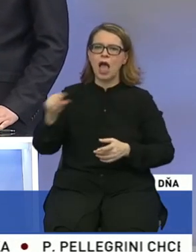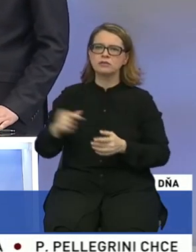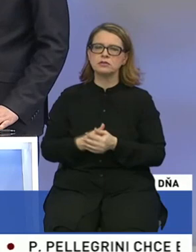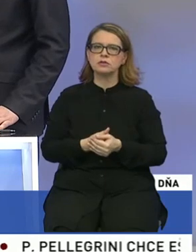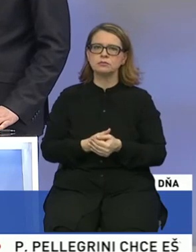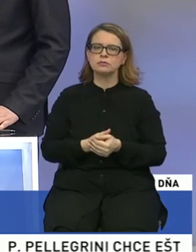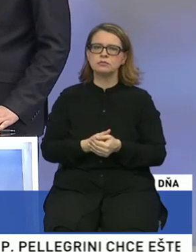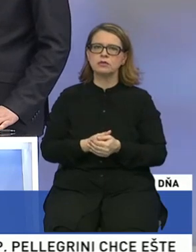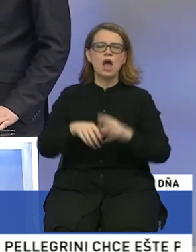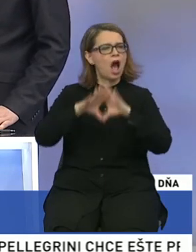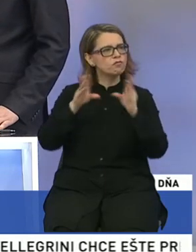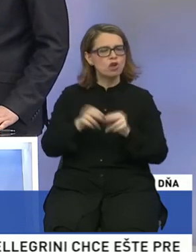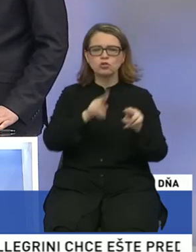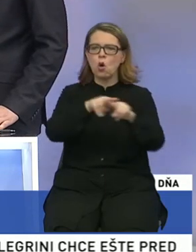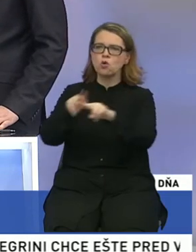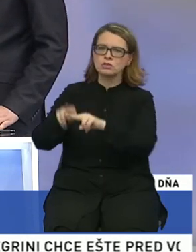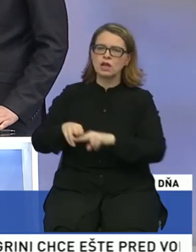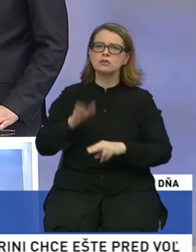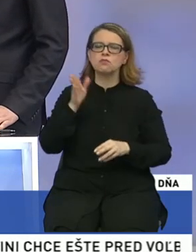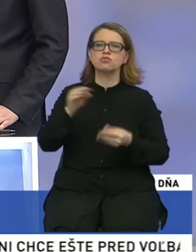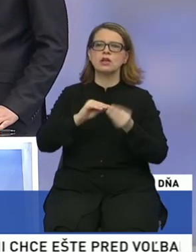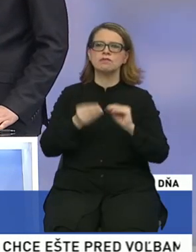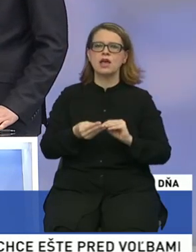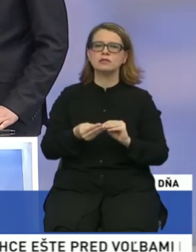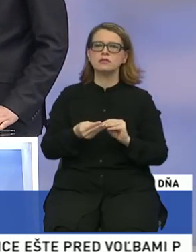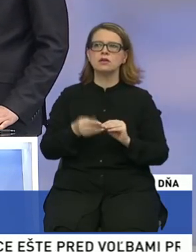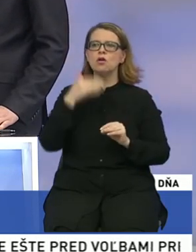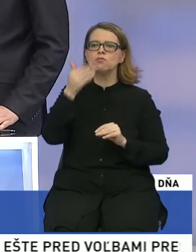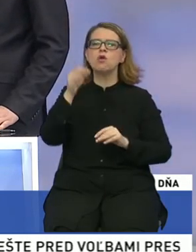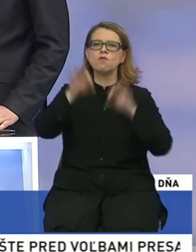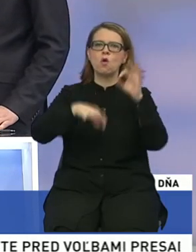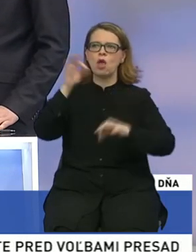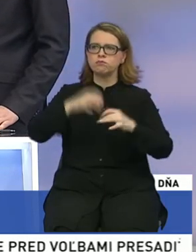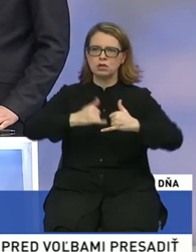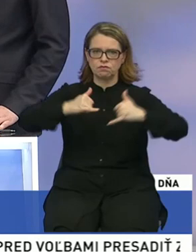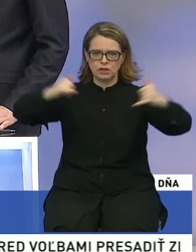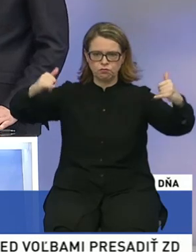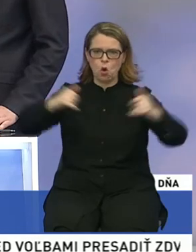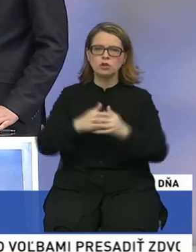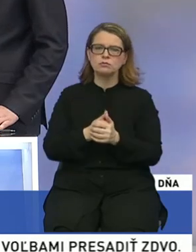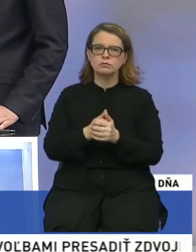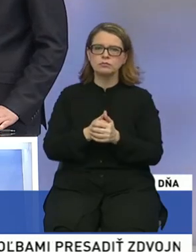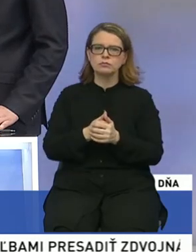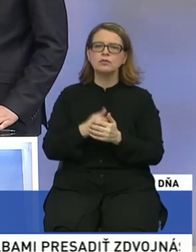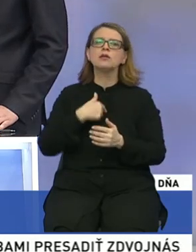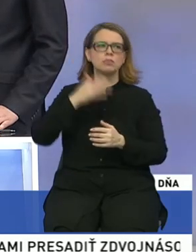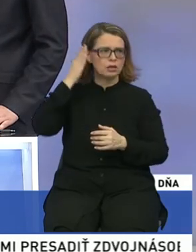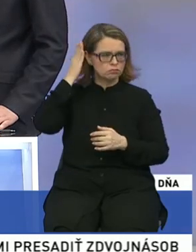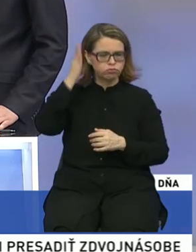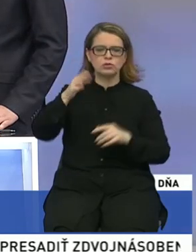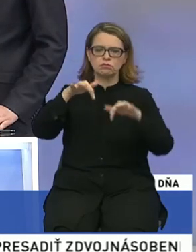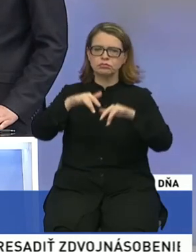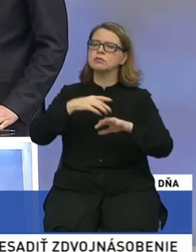A všetko ostatné bude vecou povolebného vývoja. My veríme, že tam budeme. Máme na to